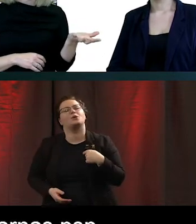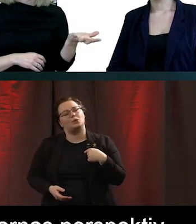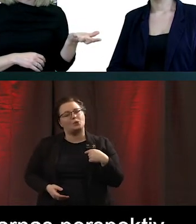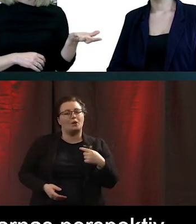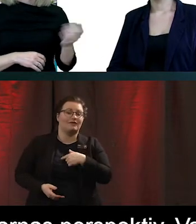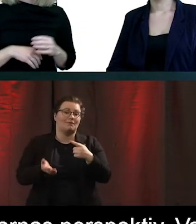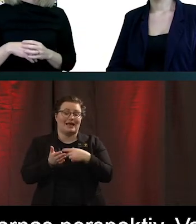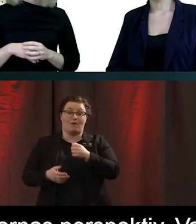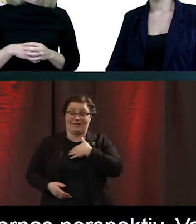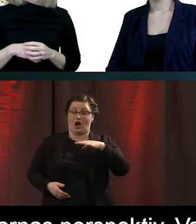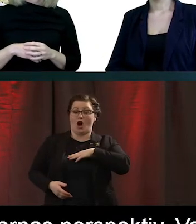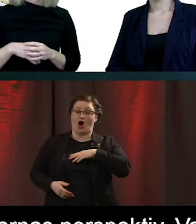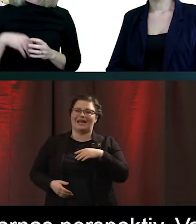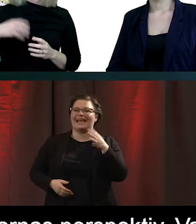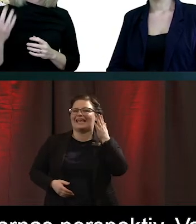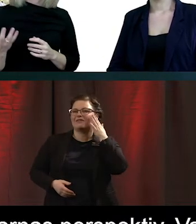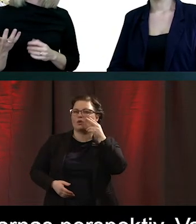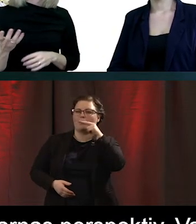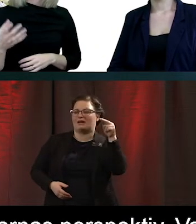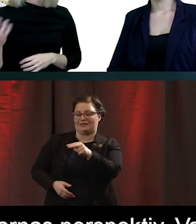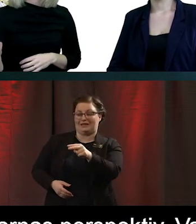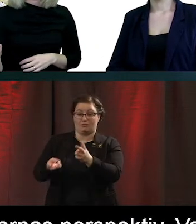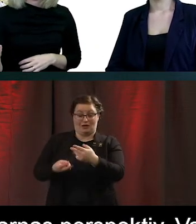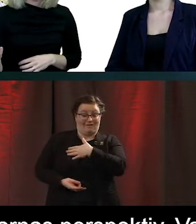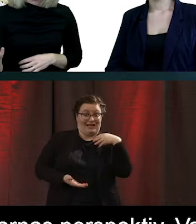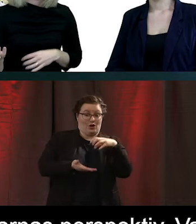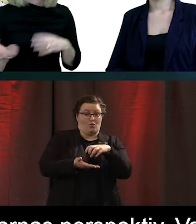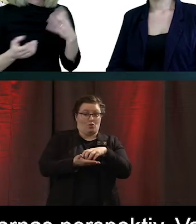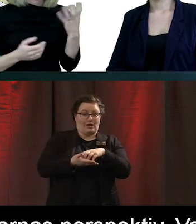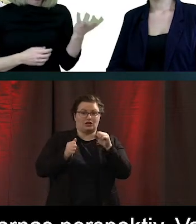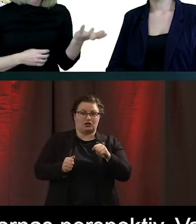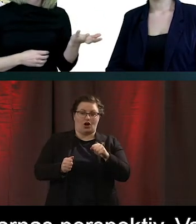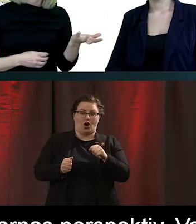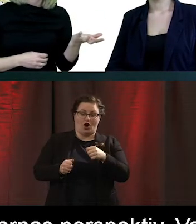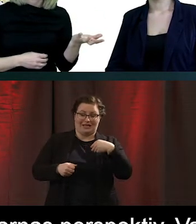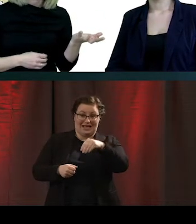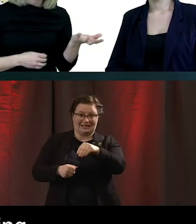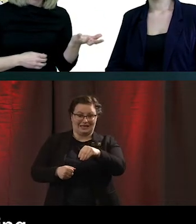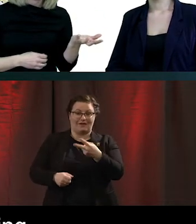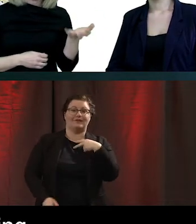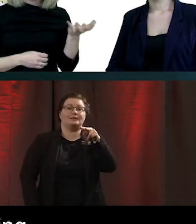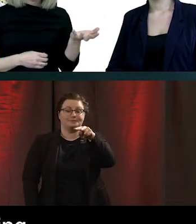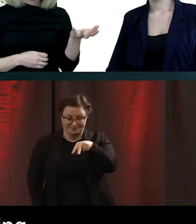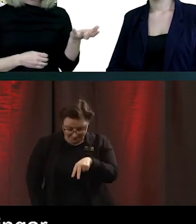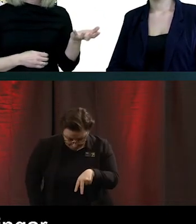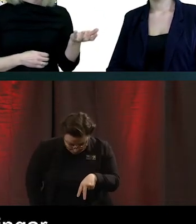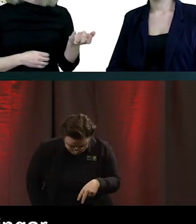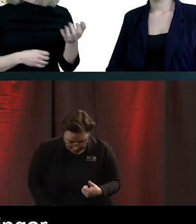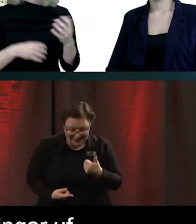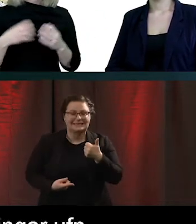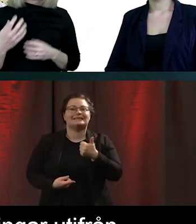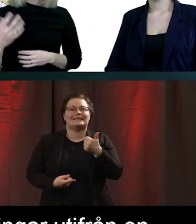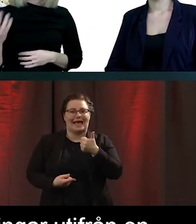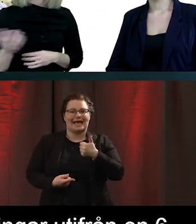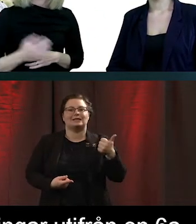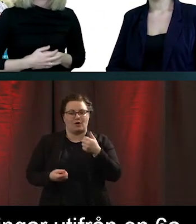invånarna perspektiv, då kommer vi i kommunen göra satsningar utifrån en sexa. Men det verkliga behovet som vår målgrupp har är en nia. Och då